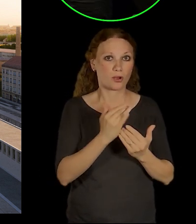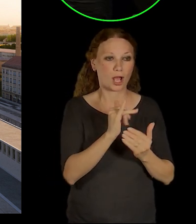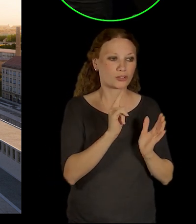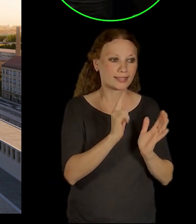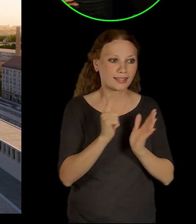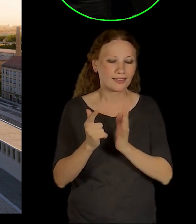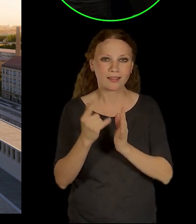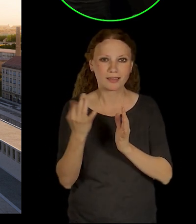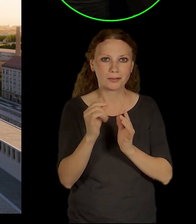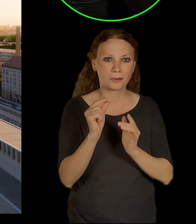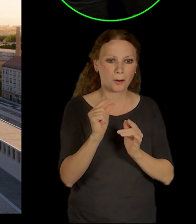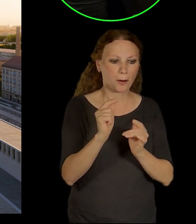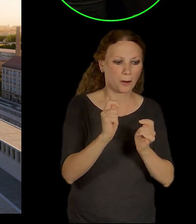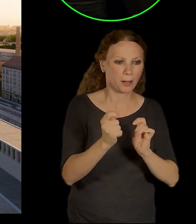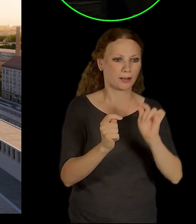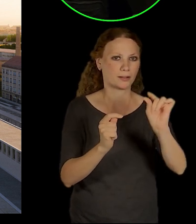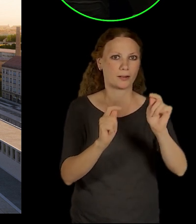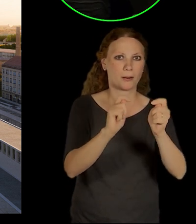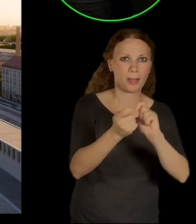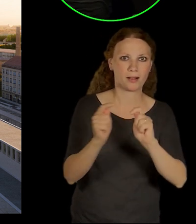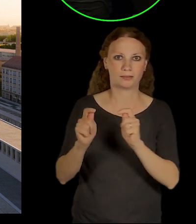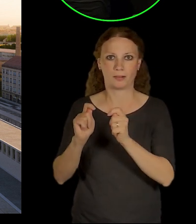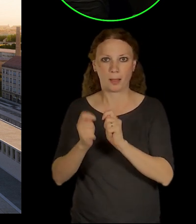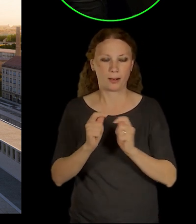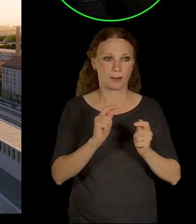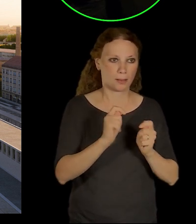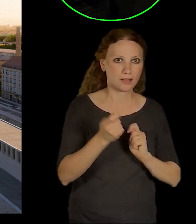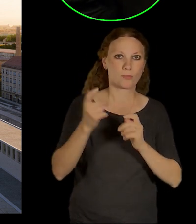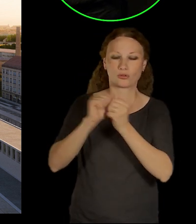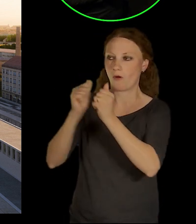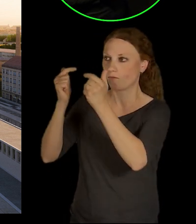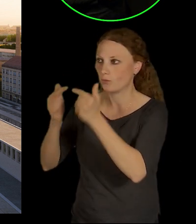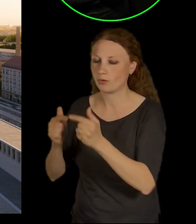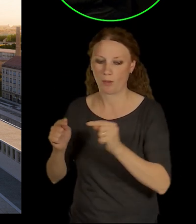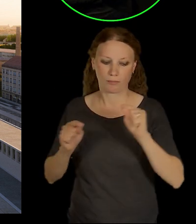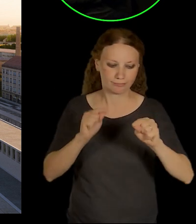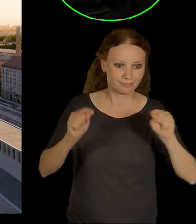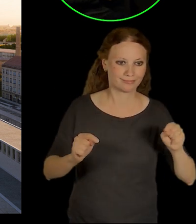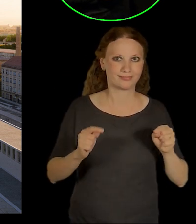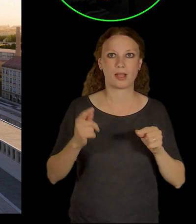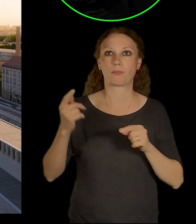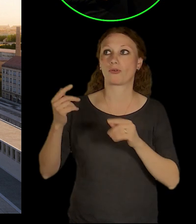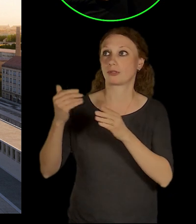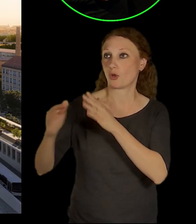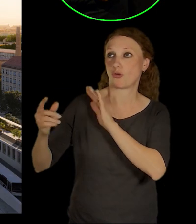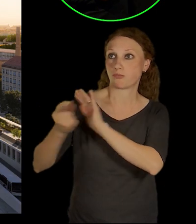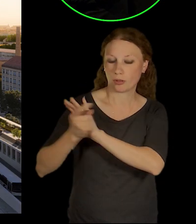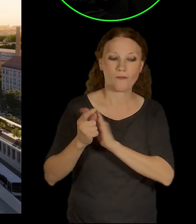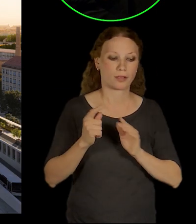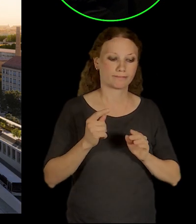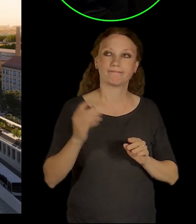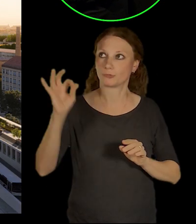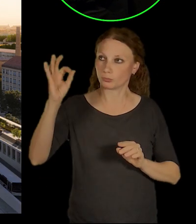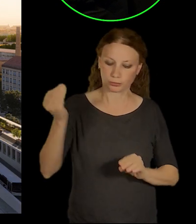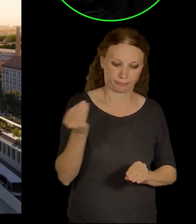neměnili, něco znova nemuseli obhajovat anebo posouvat vstříc dalším požadavkům. Takže ten